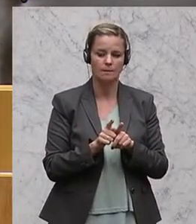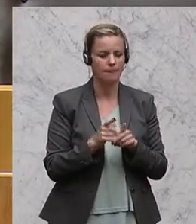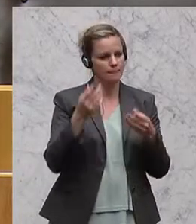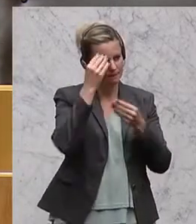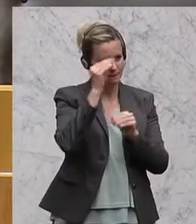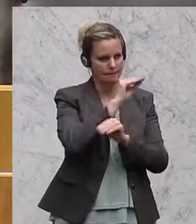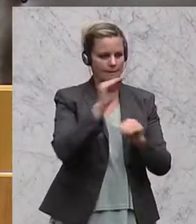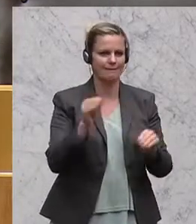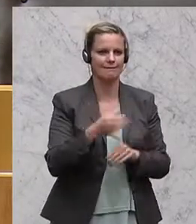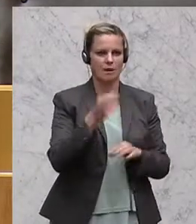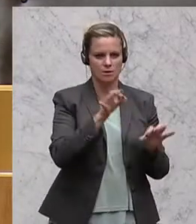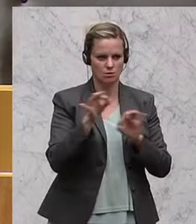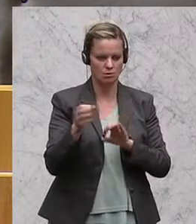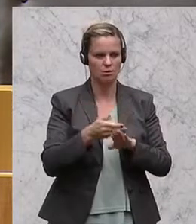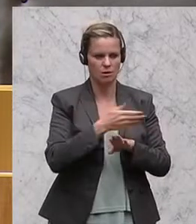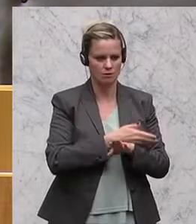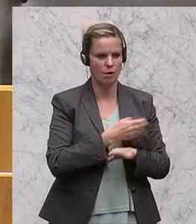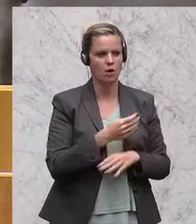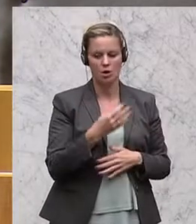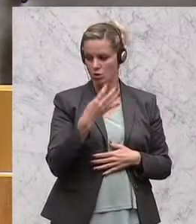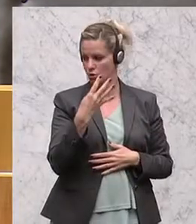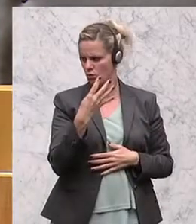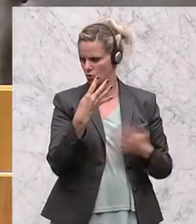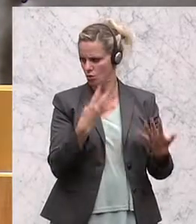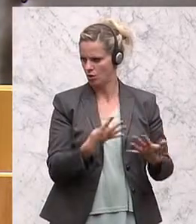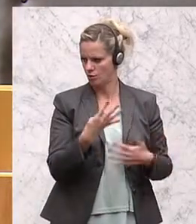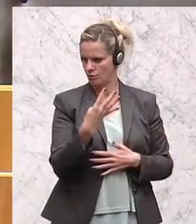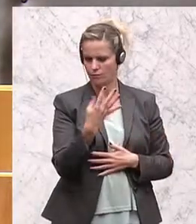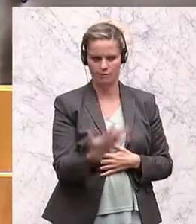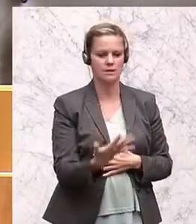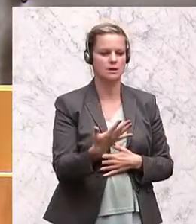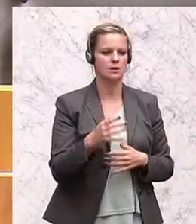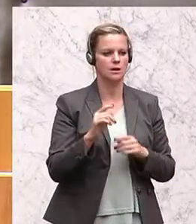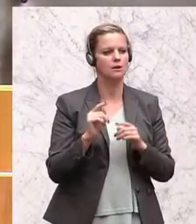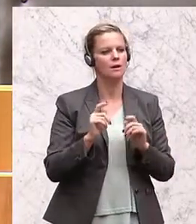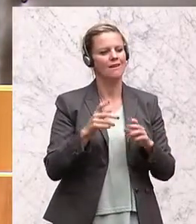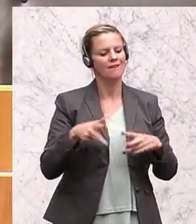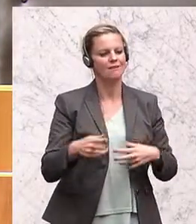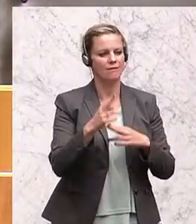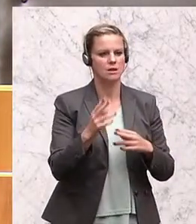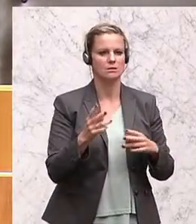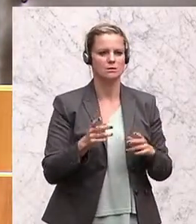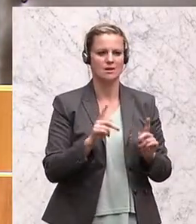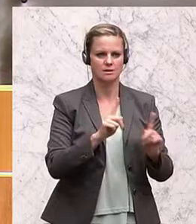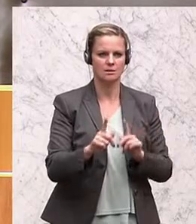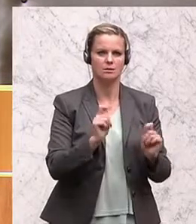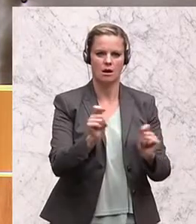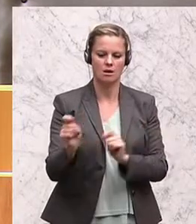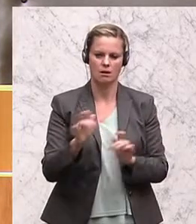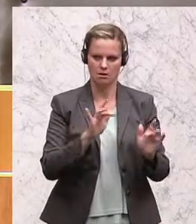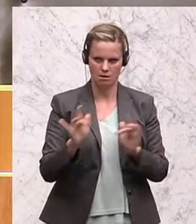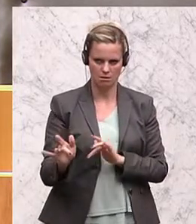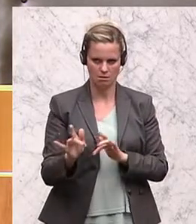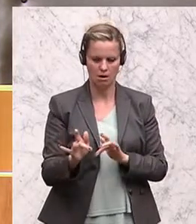mit, dass 59 Fristsetzungsanträge ohne Debattenverlangen von Abgeordneten des Freiheitlichen Klubs